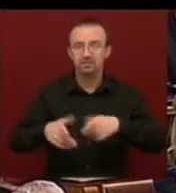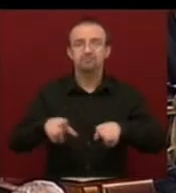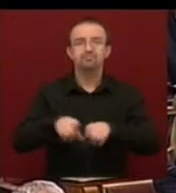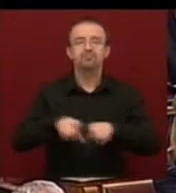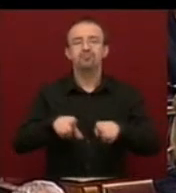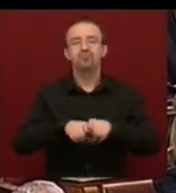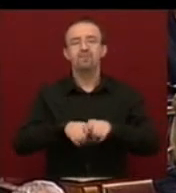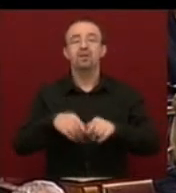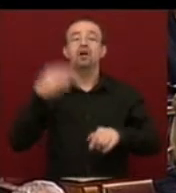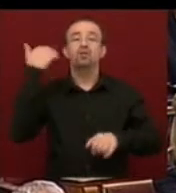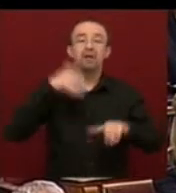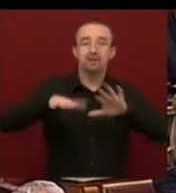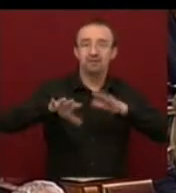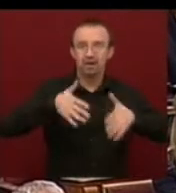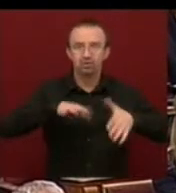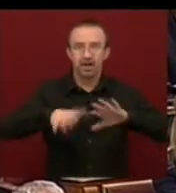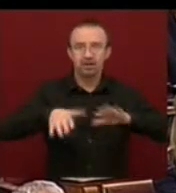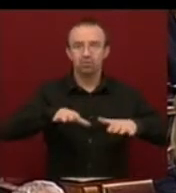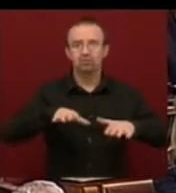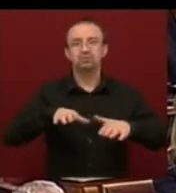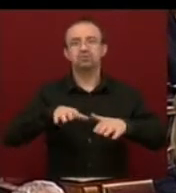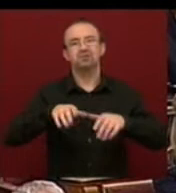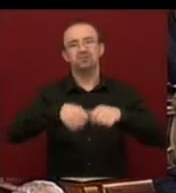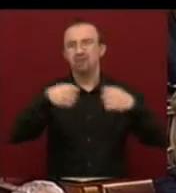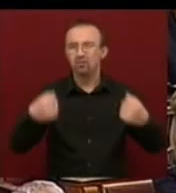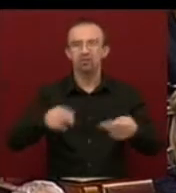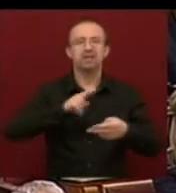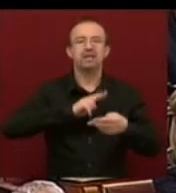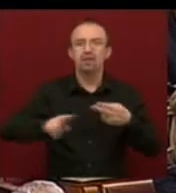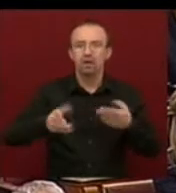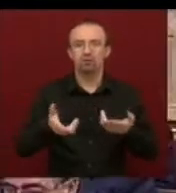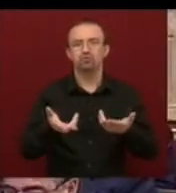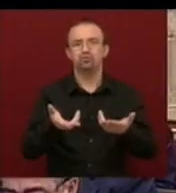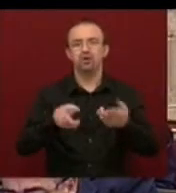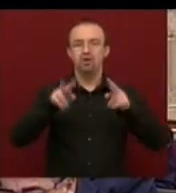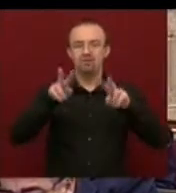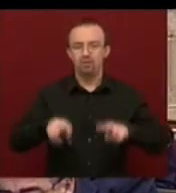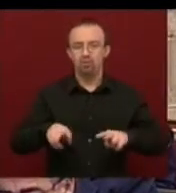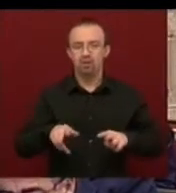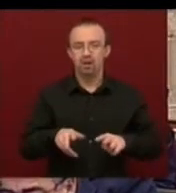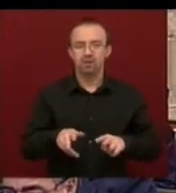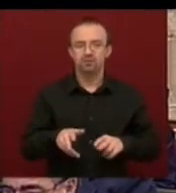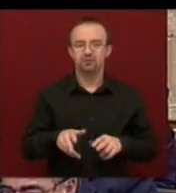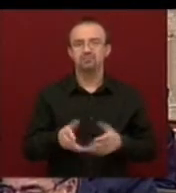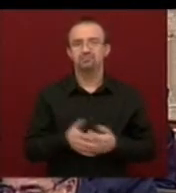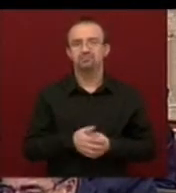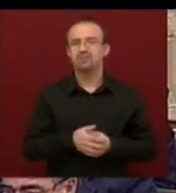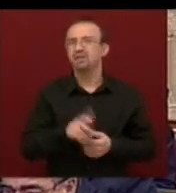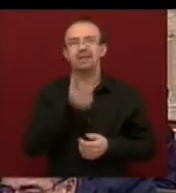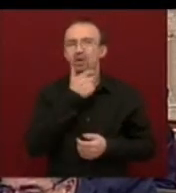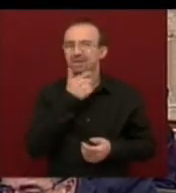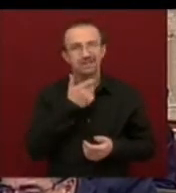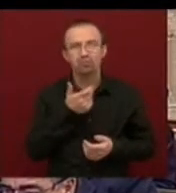a korábbi válságot kezelni hivatot valójában neoklasszikus,